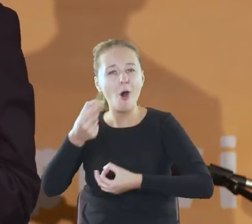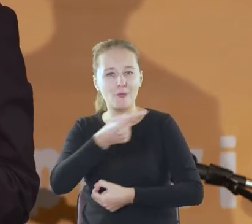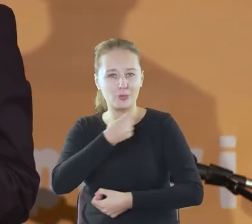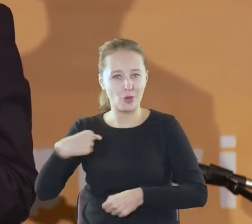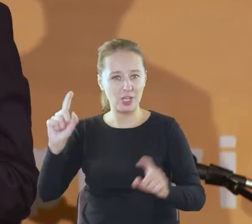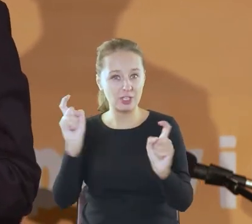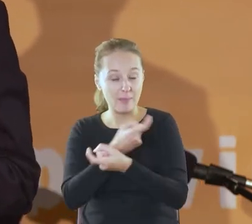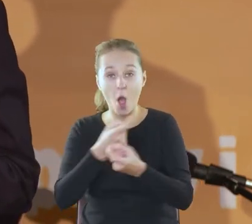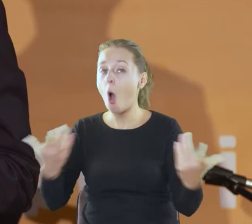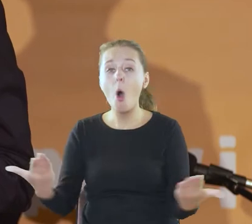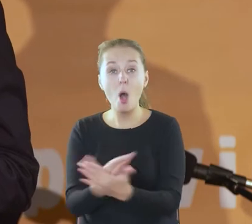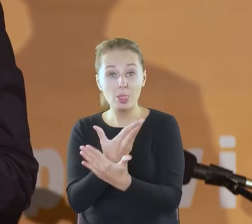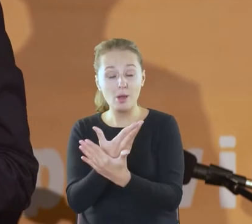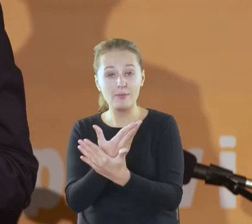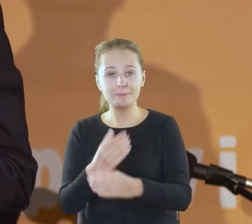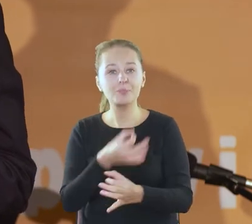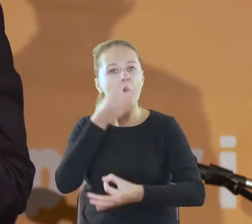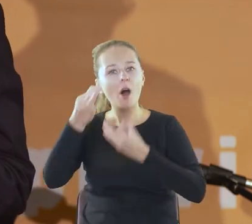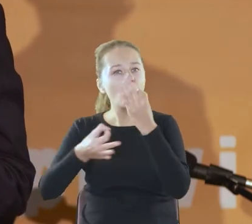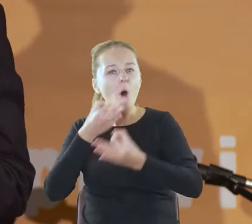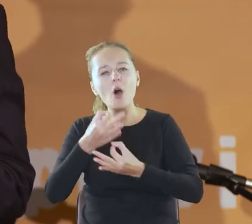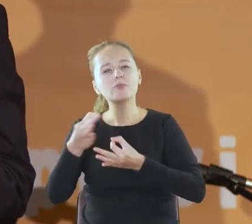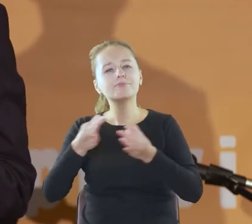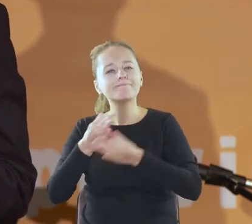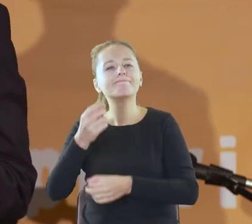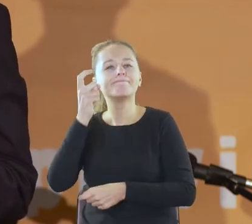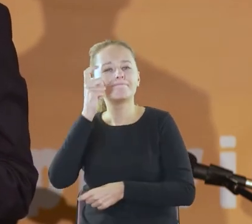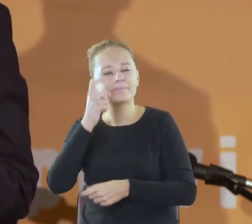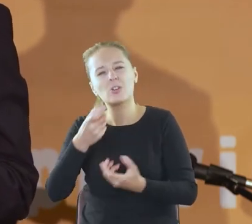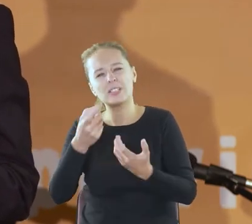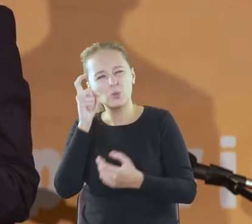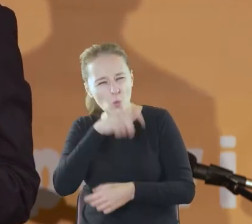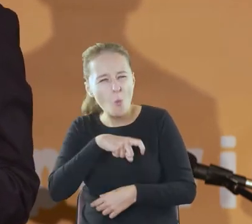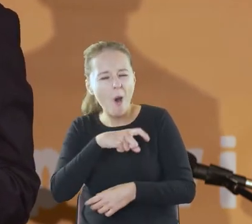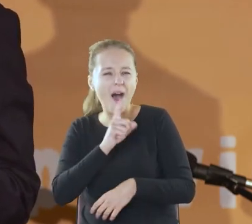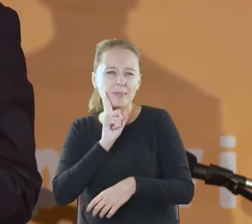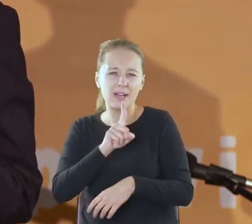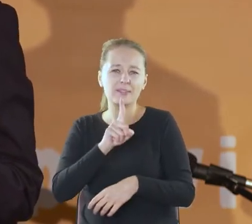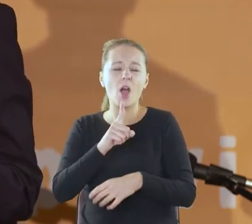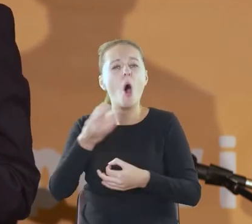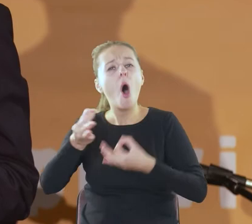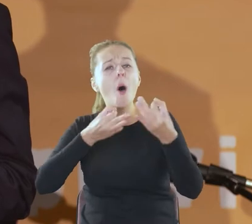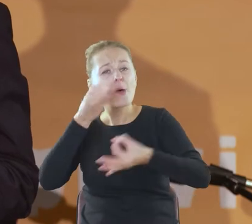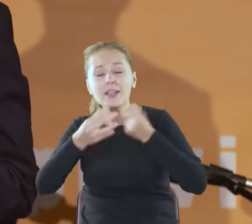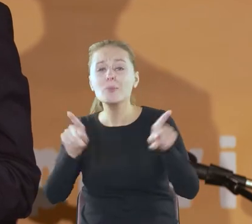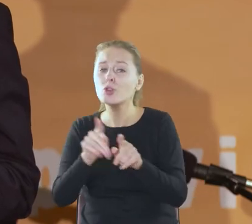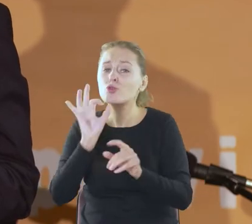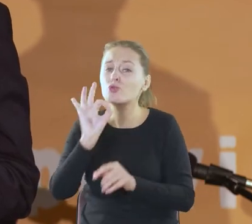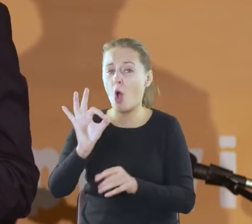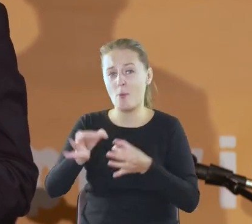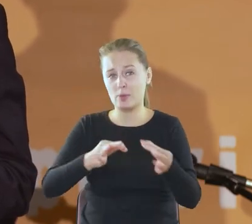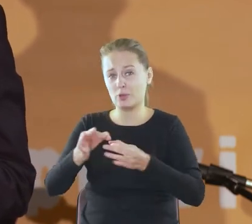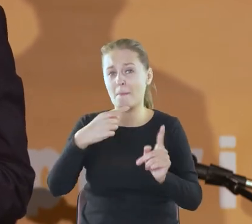snujemy ją na nowo. Snujemy opowieść w czasach zła, ale snujemy ją w czasie, kiedy opowiadamy też dobrą historię.